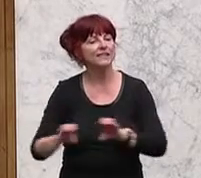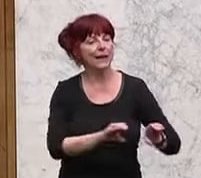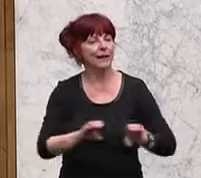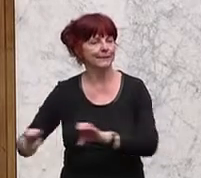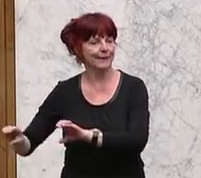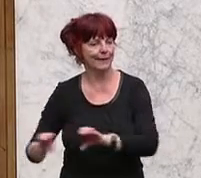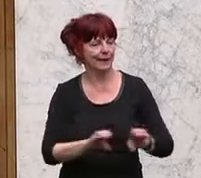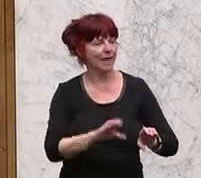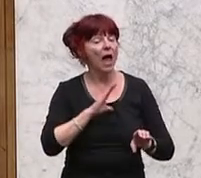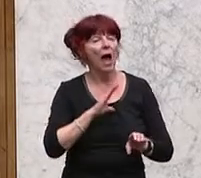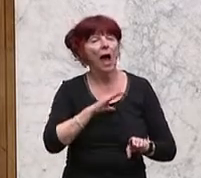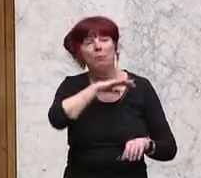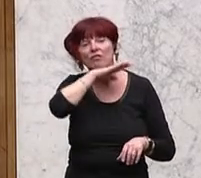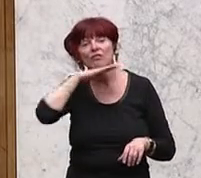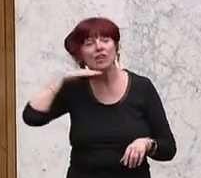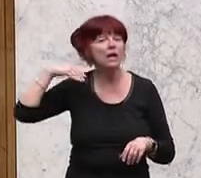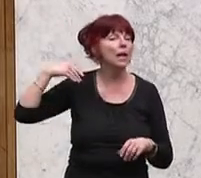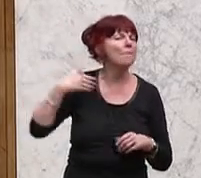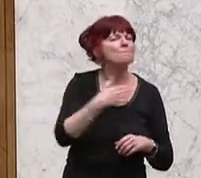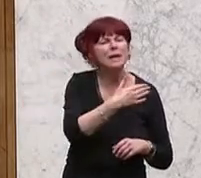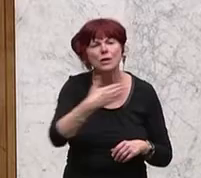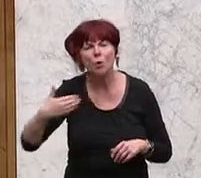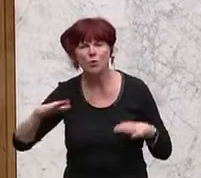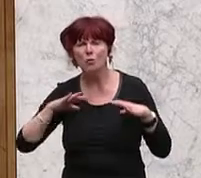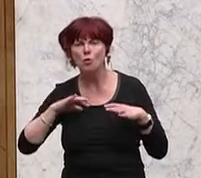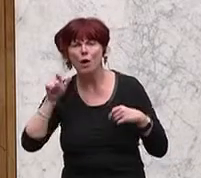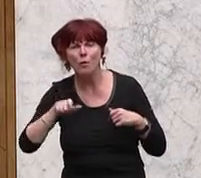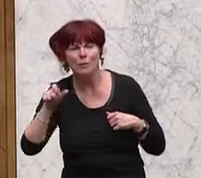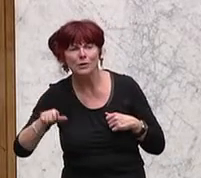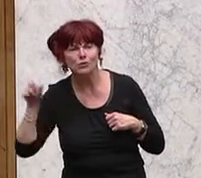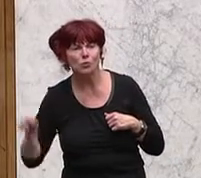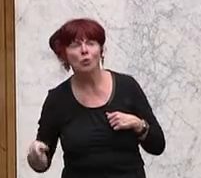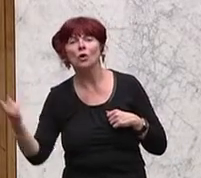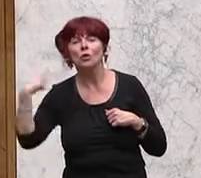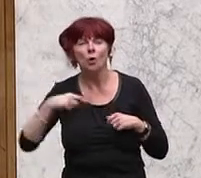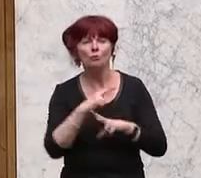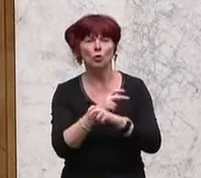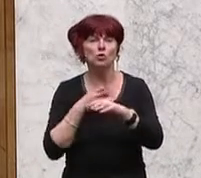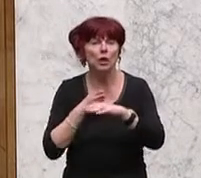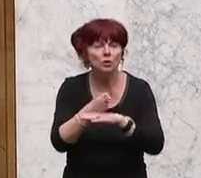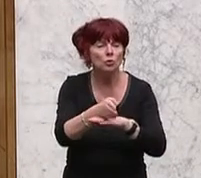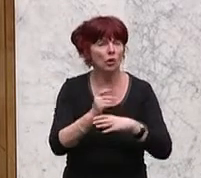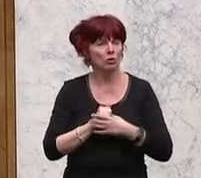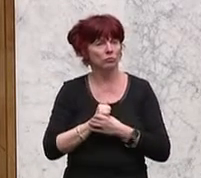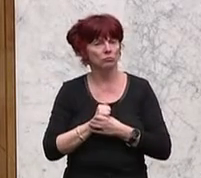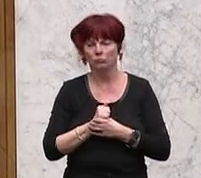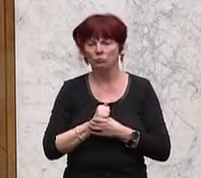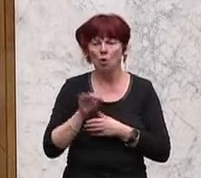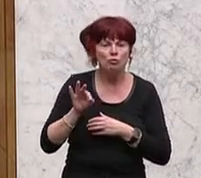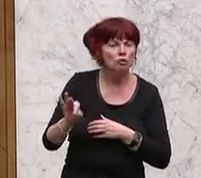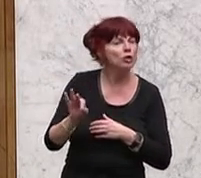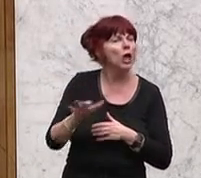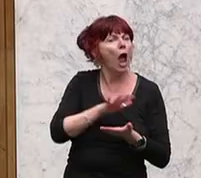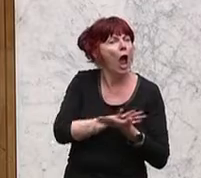Millionen von Urlaubern, die durch unser Land fahren oder in unser Land kommen. Da möchte man meinen, für die ist es super